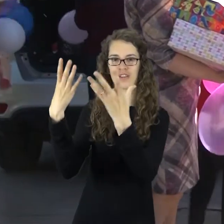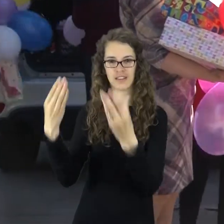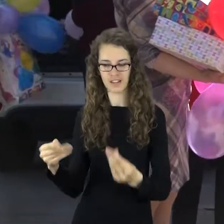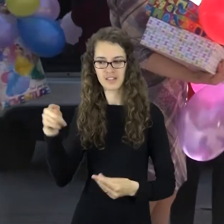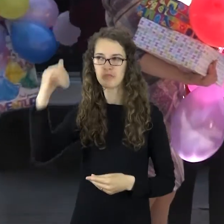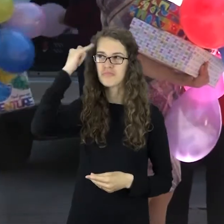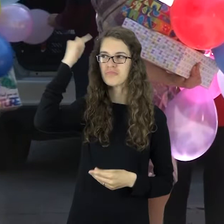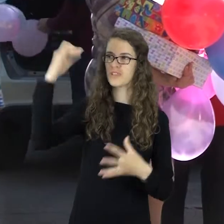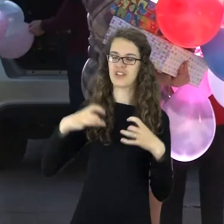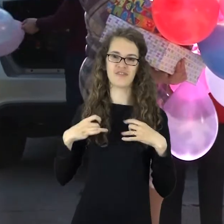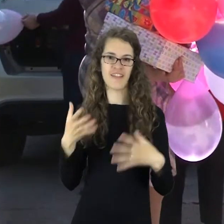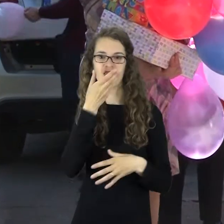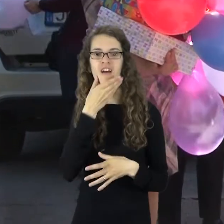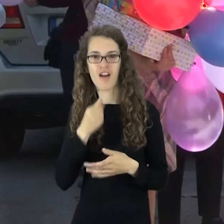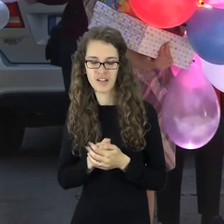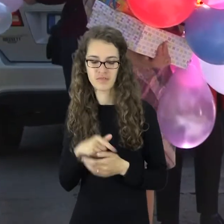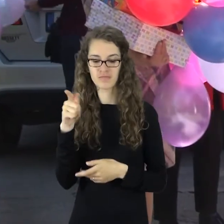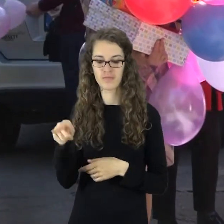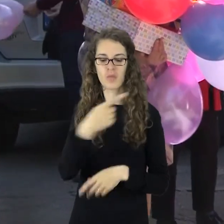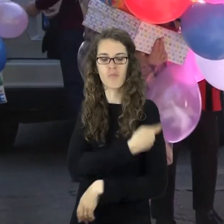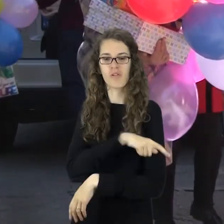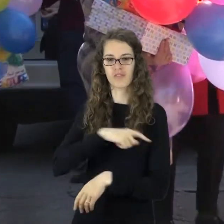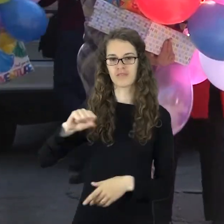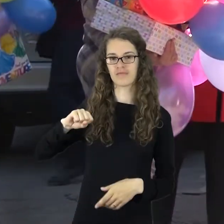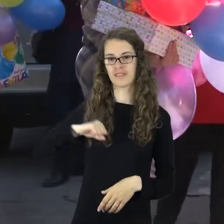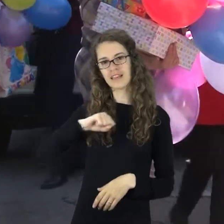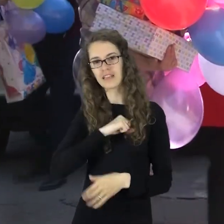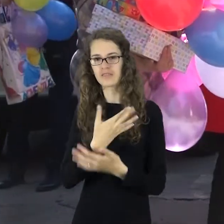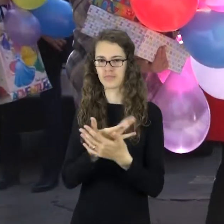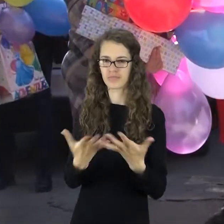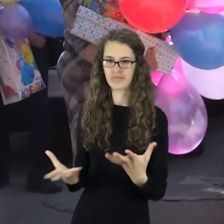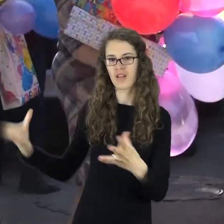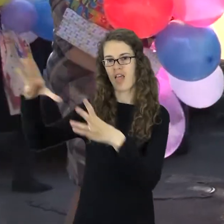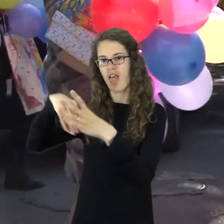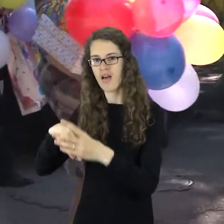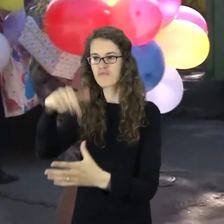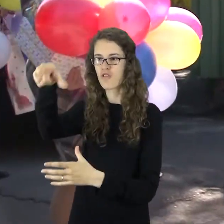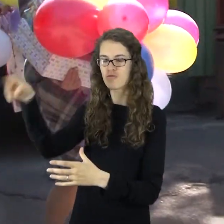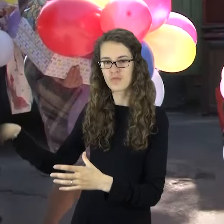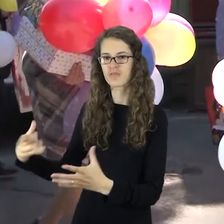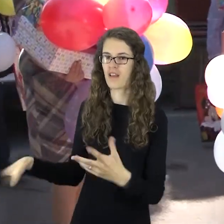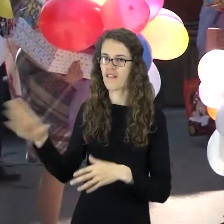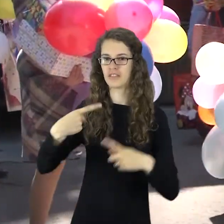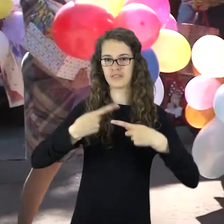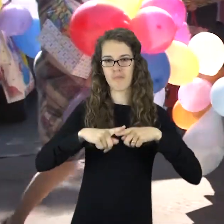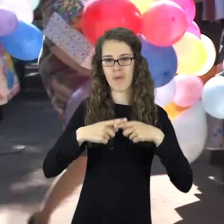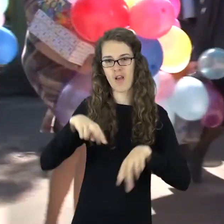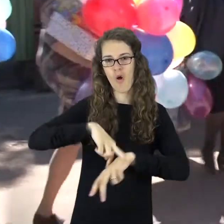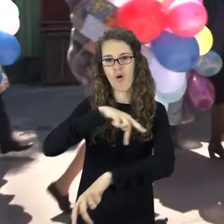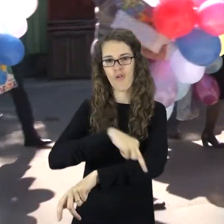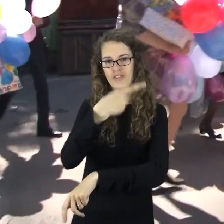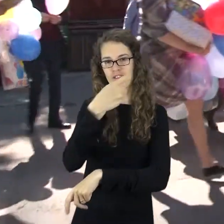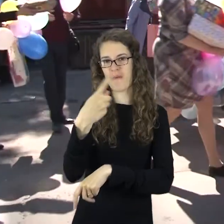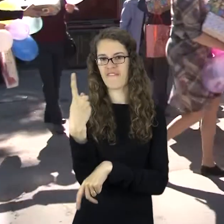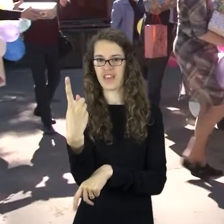vyko gražia akcija. Pacientai padedami poliklinikos darbuotojų numisgi 101 kainyčių porą ir padovanojo vaikams. Ir